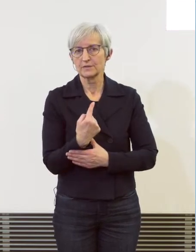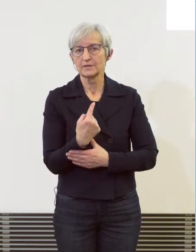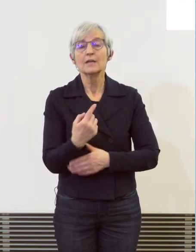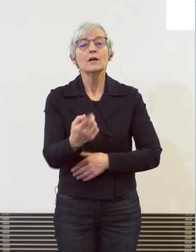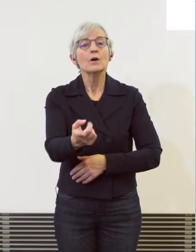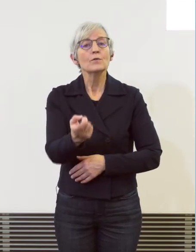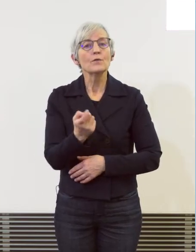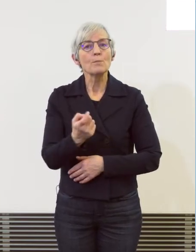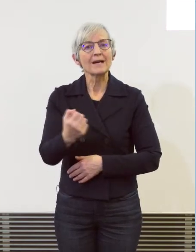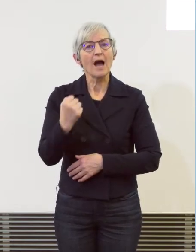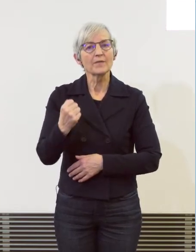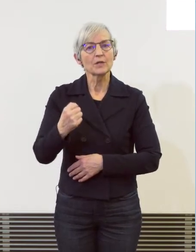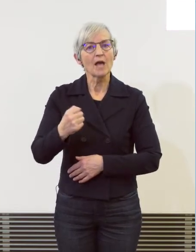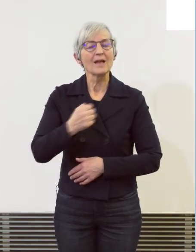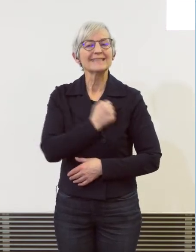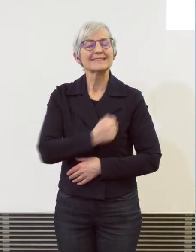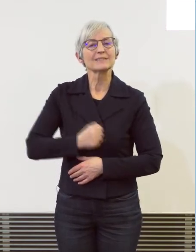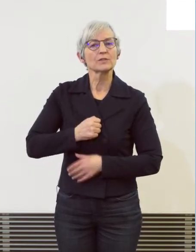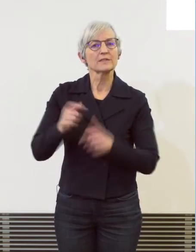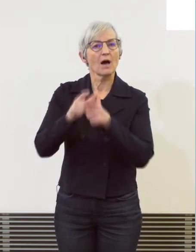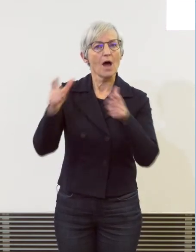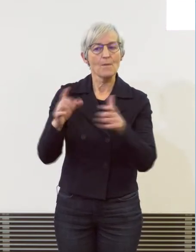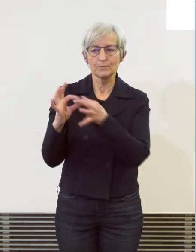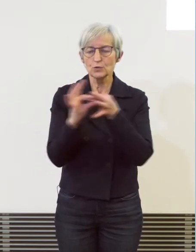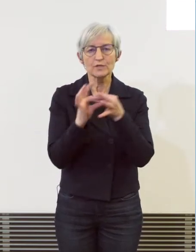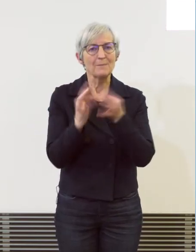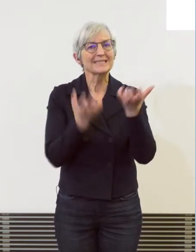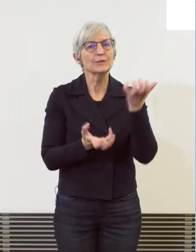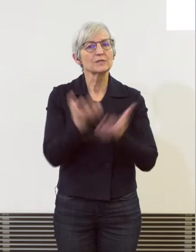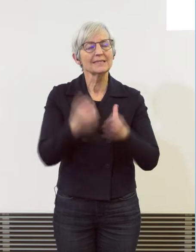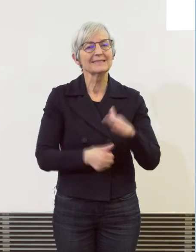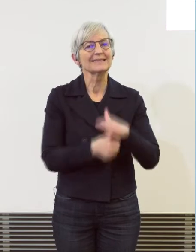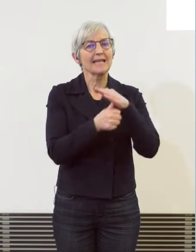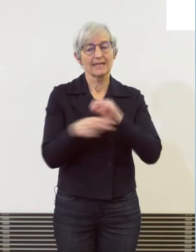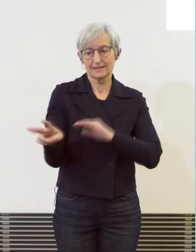in Zusammenarbeit mit der Justizdirektion, die Sokut-Einträge.